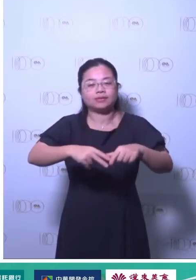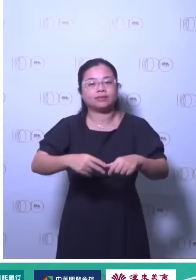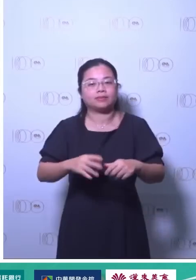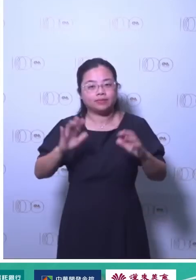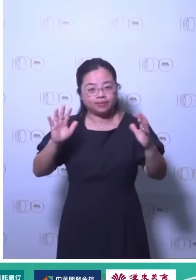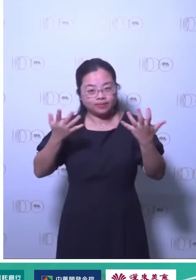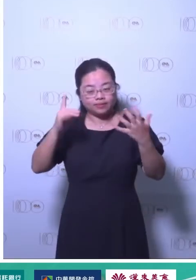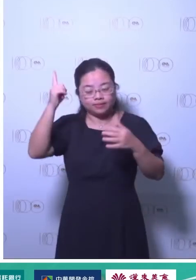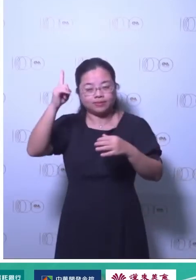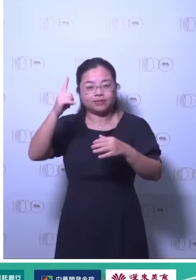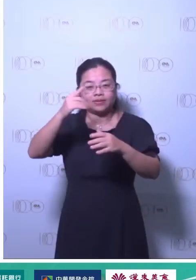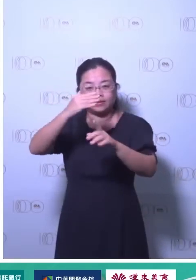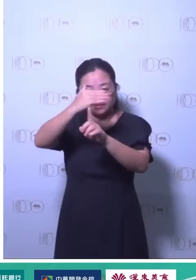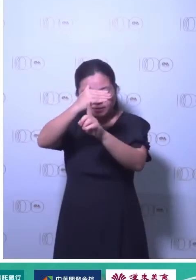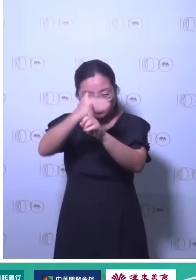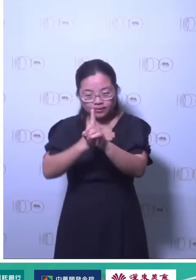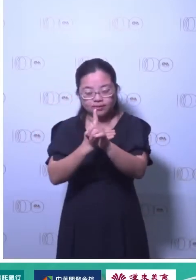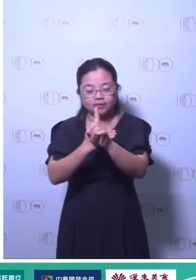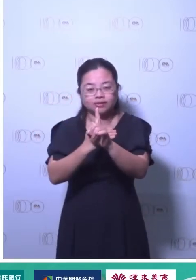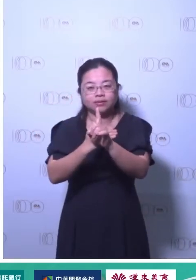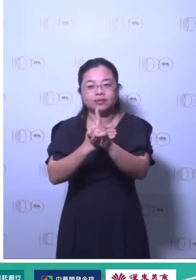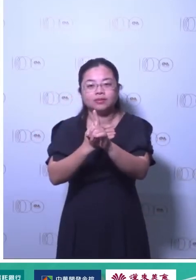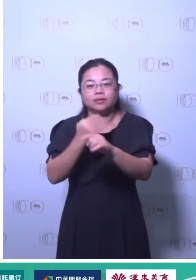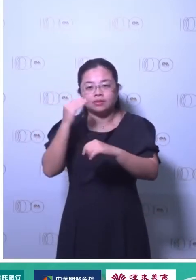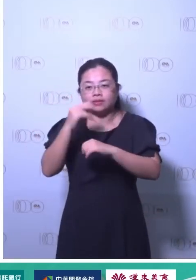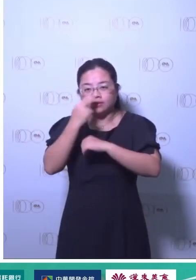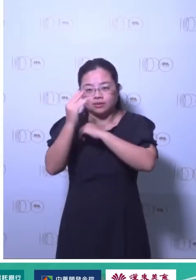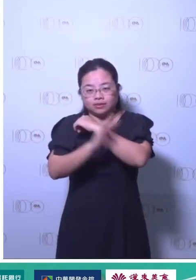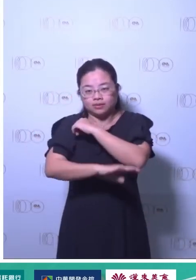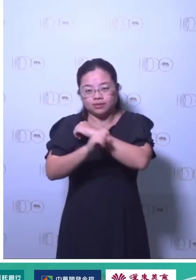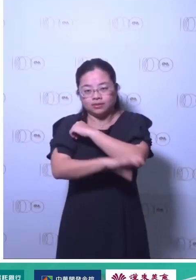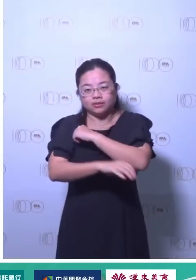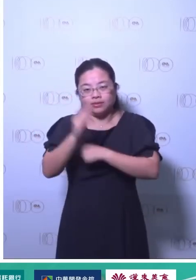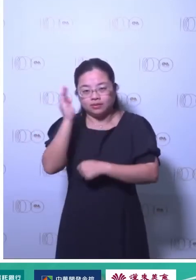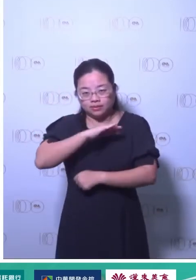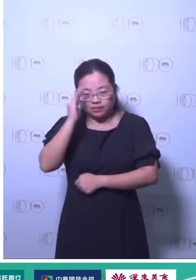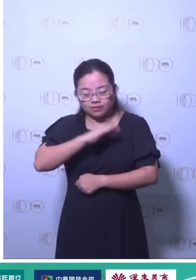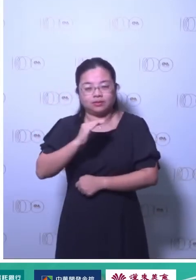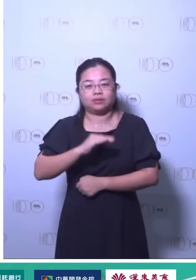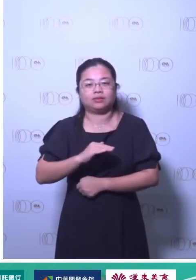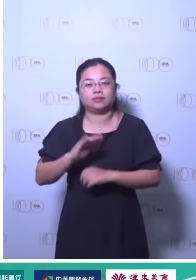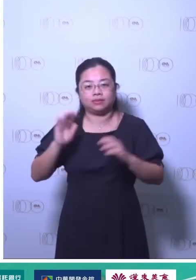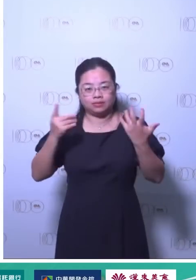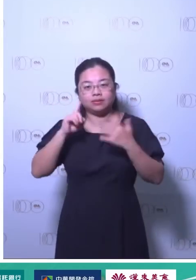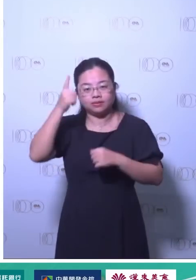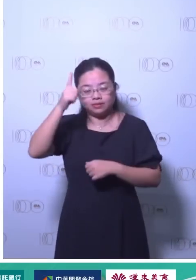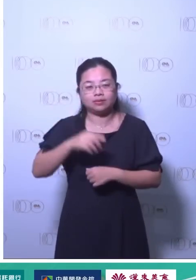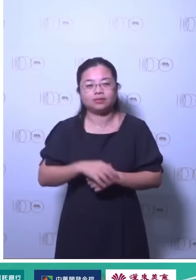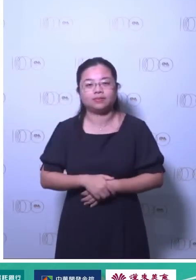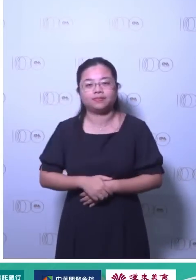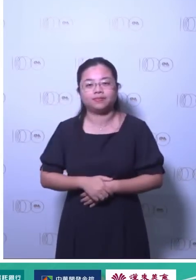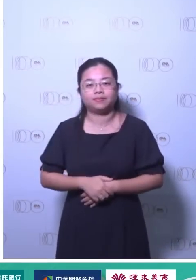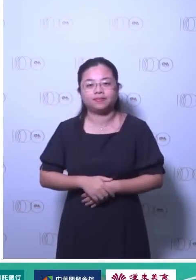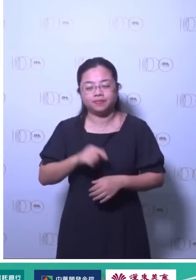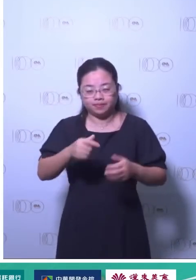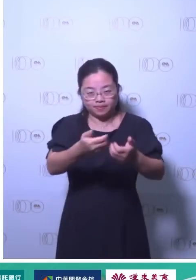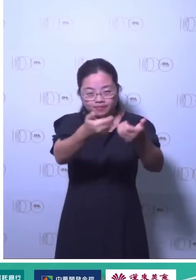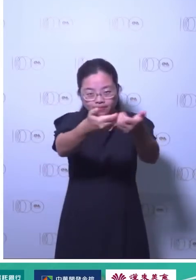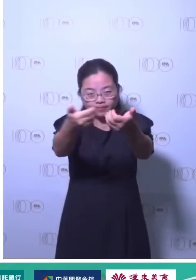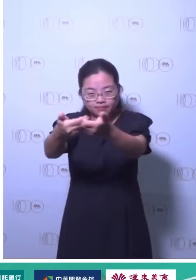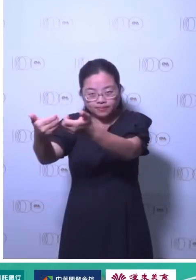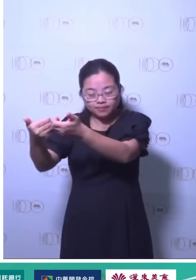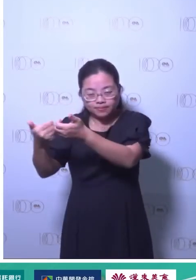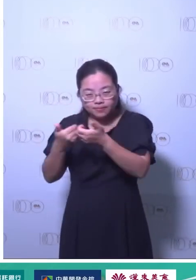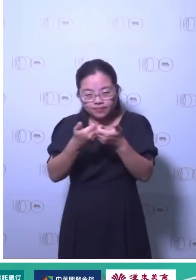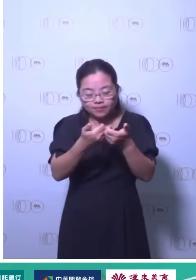这个网站这网站很特别它就是一个希望去系统性的介绍净零排放